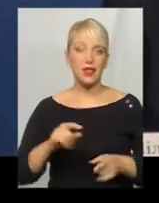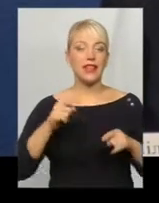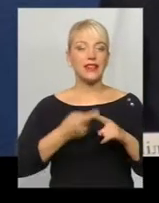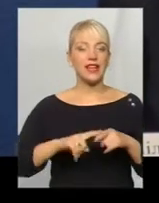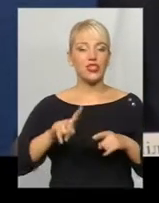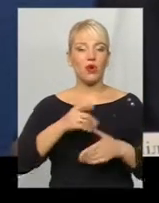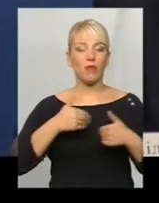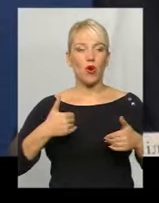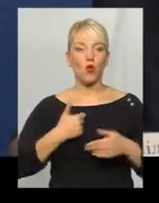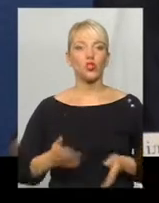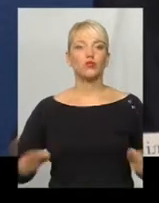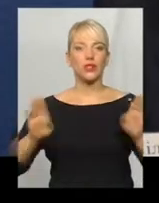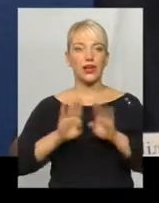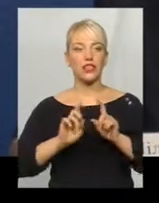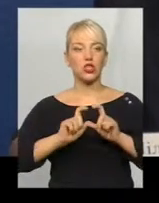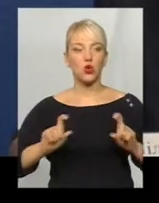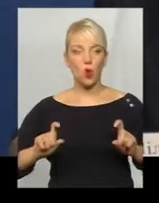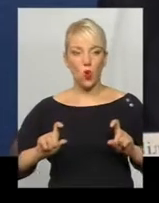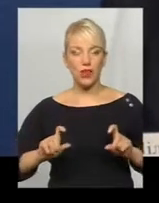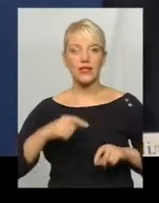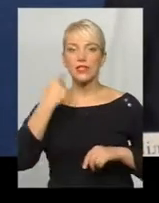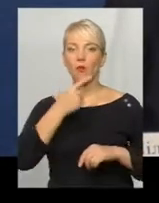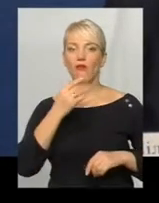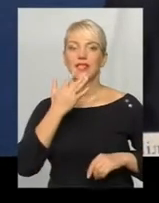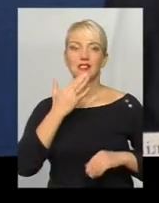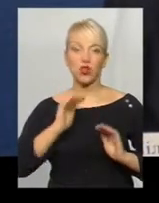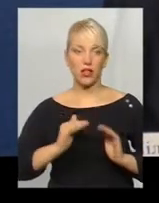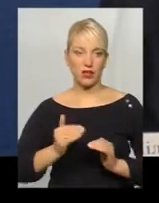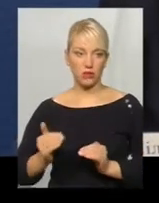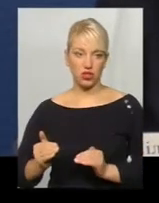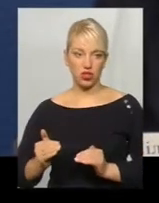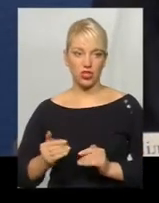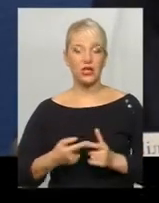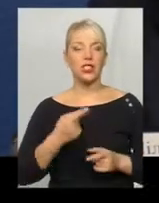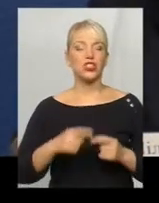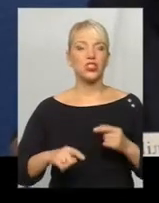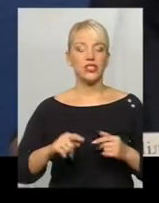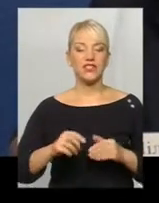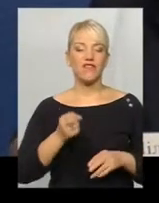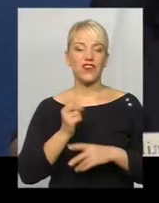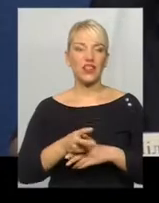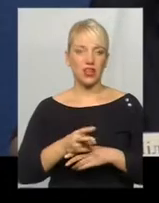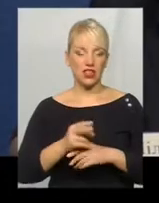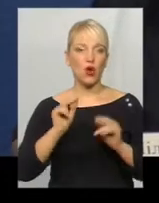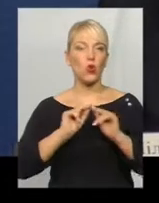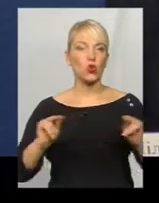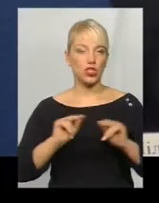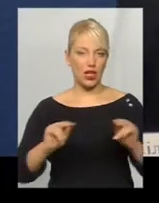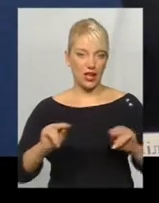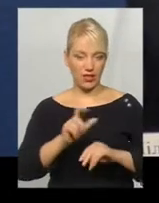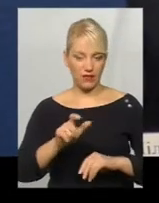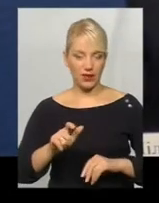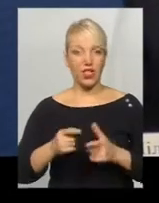хочемо закрити школи з мовами національних меншин. Чи звільнити учителів, чи